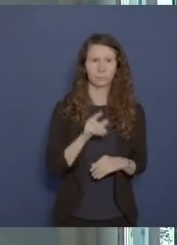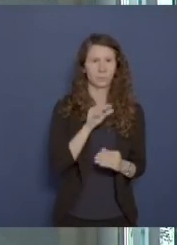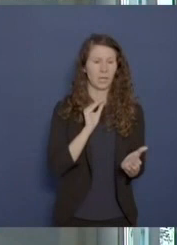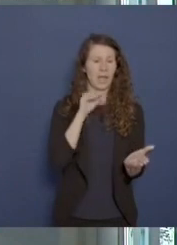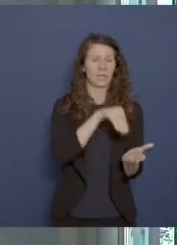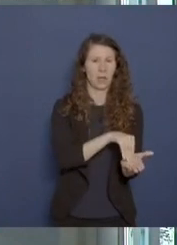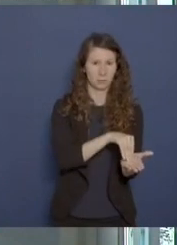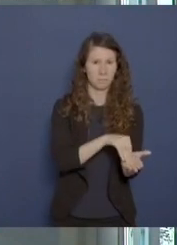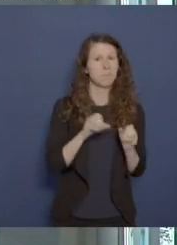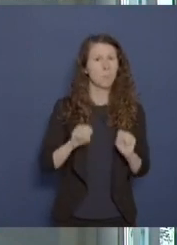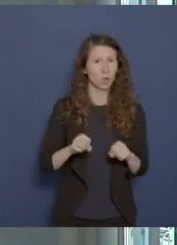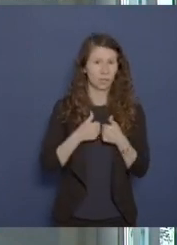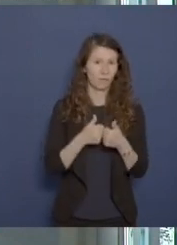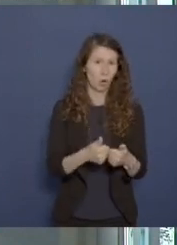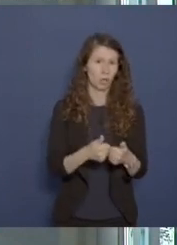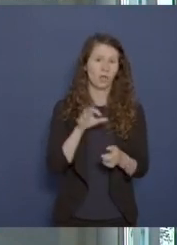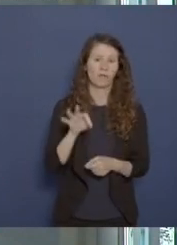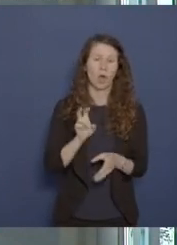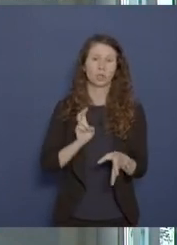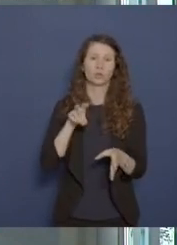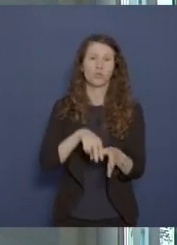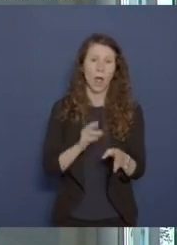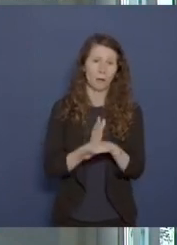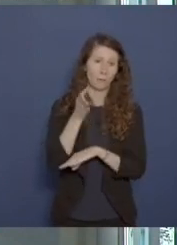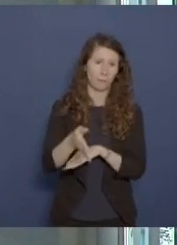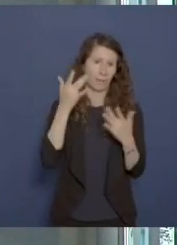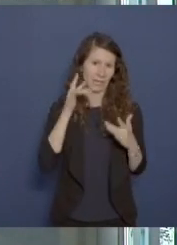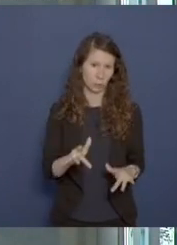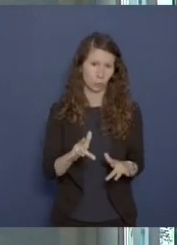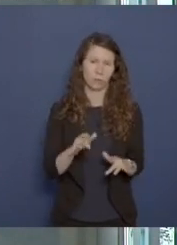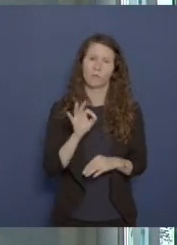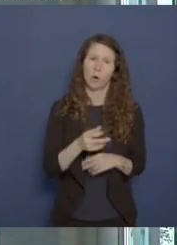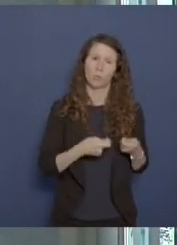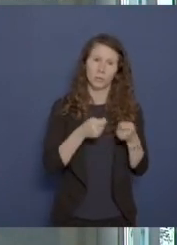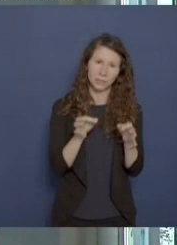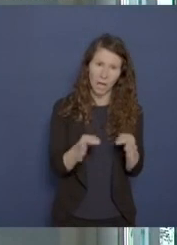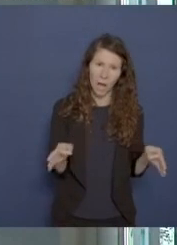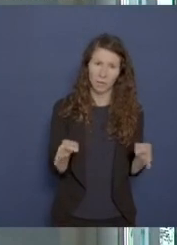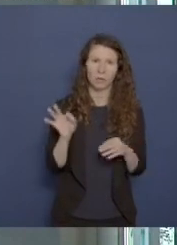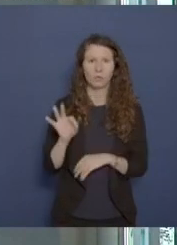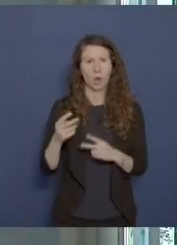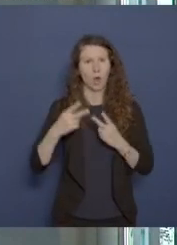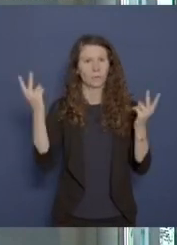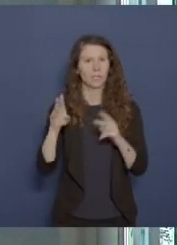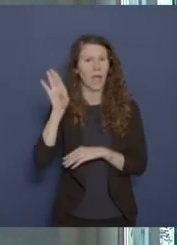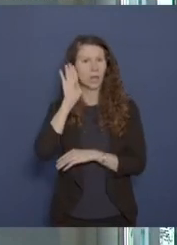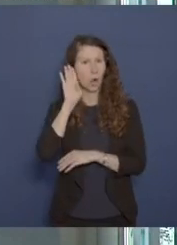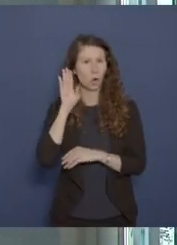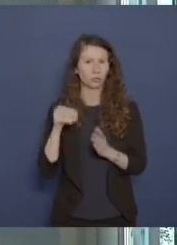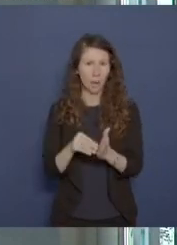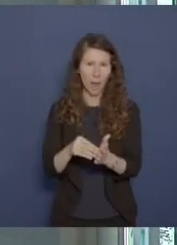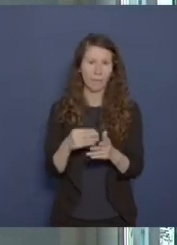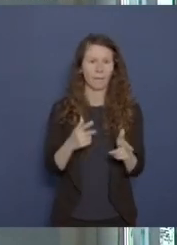kann Folgen haben für die Erteilung von Zugangsberechtigungen zum Bundestag, für die Beteiligung an öffentlichen Anhörungen der